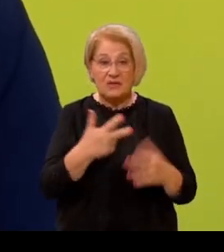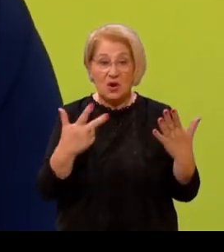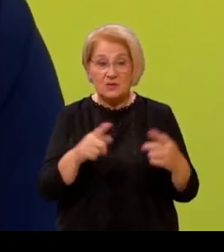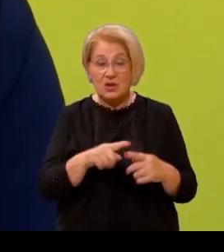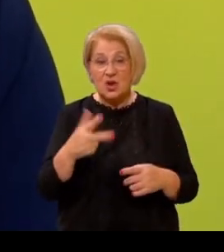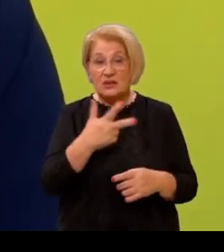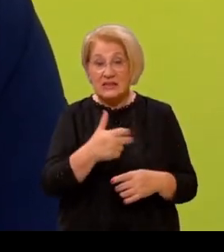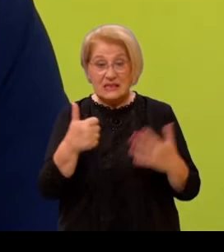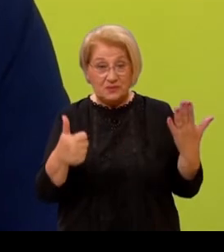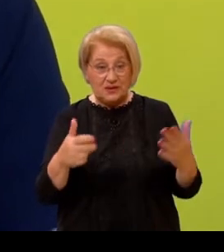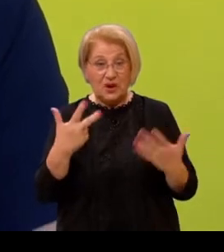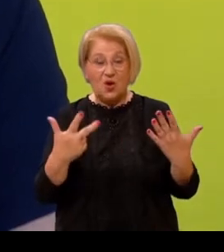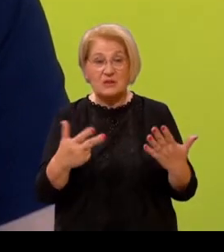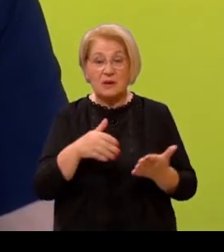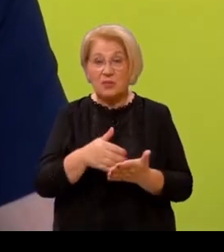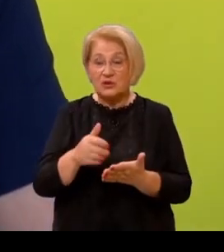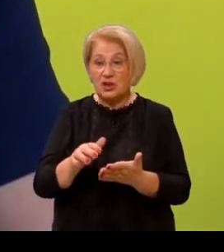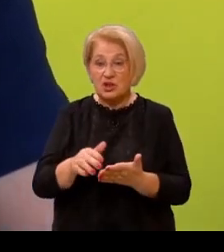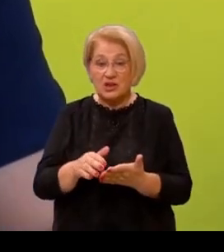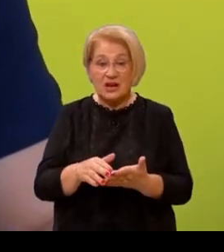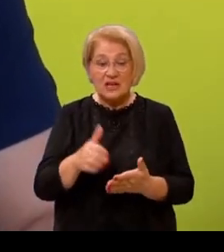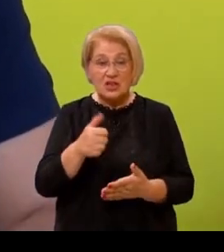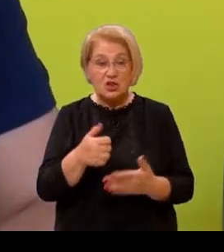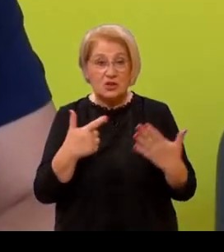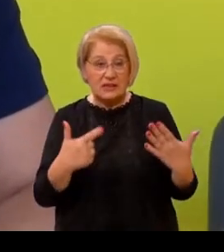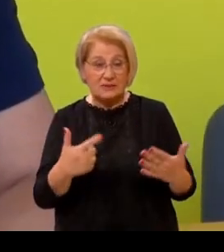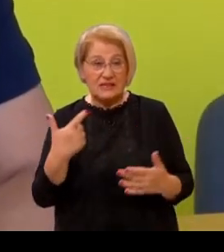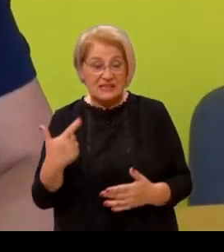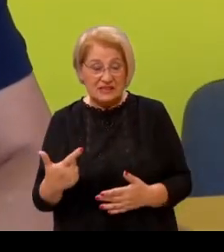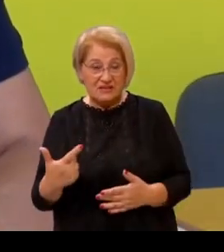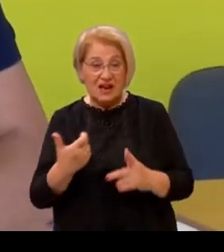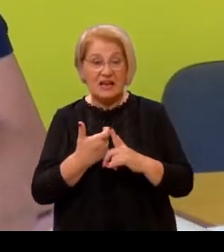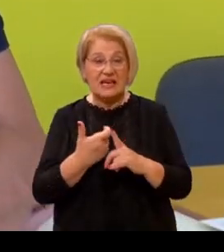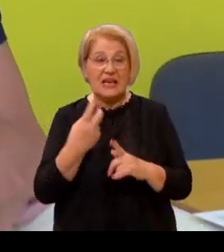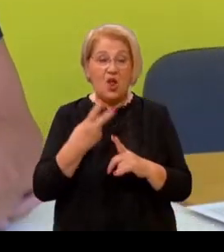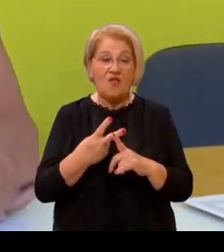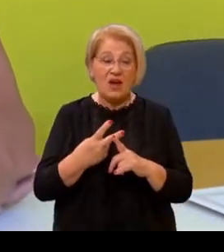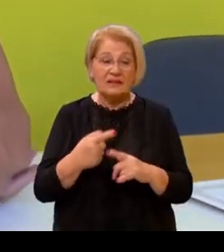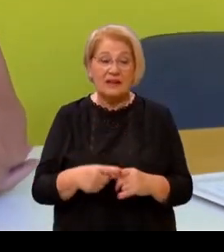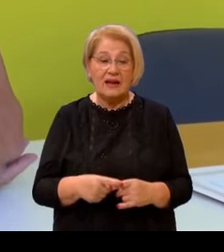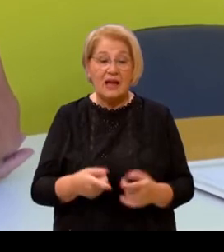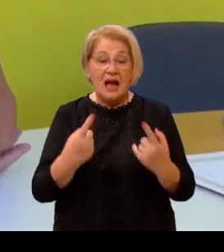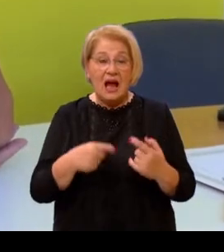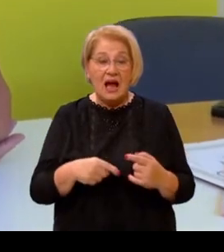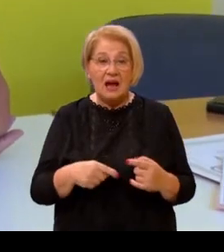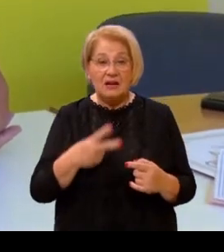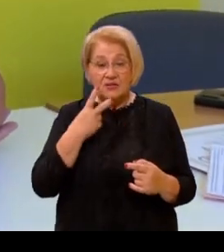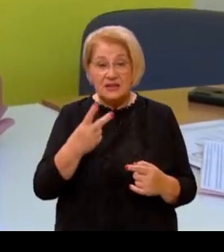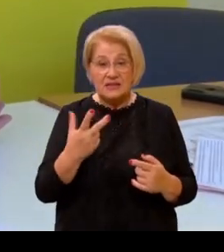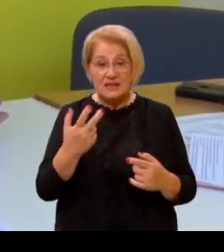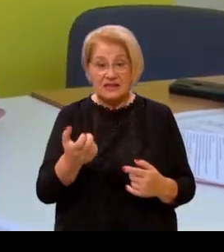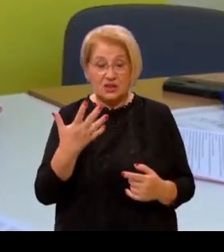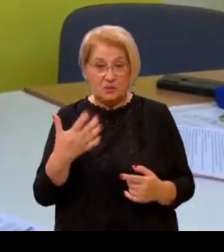tri s prvi osmi, potrošena količina je 172 kWh i iznos u kunama je